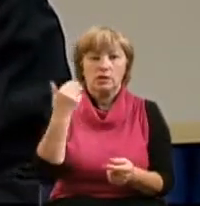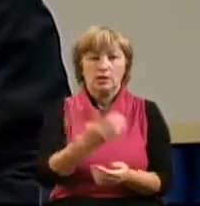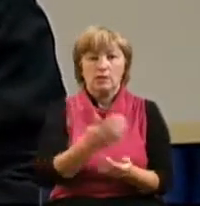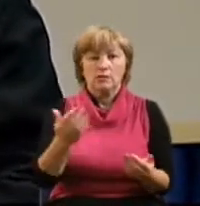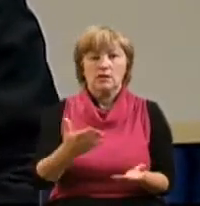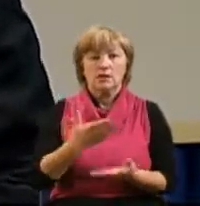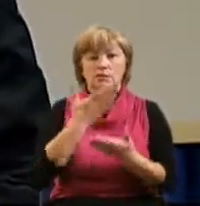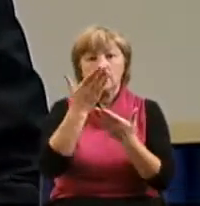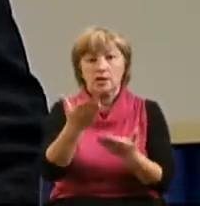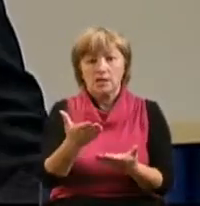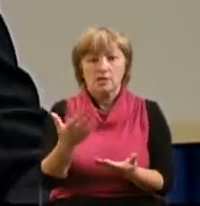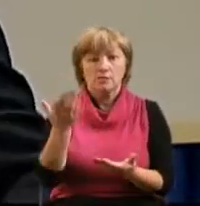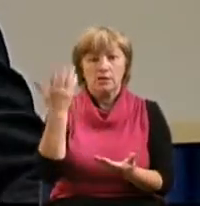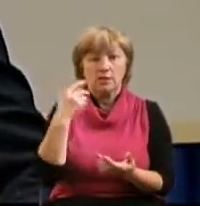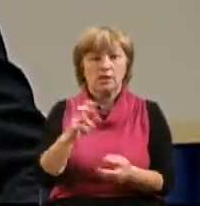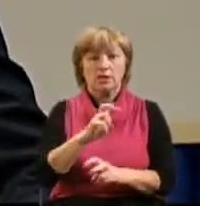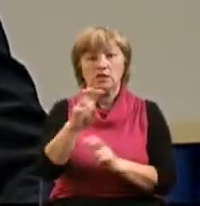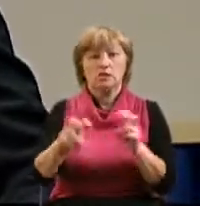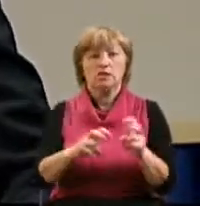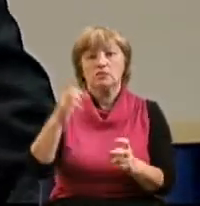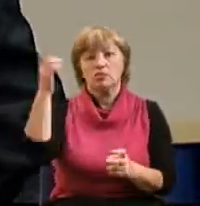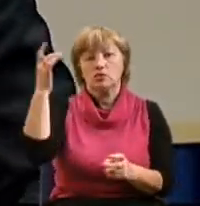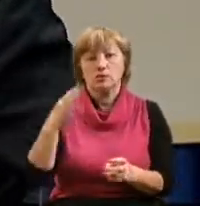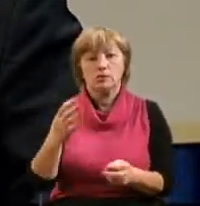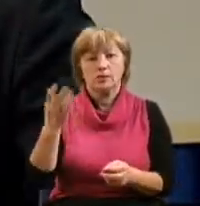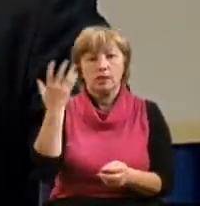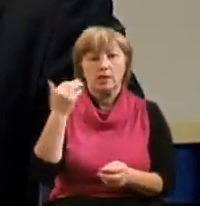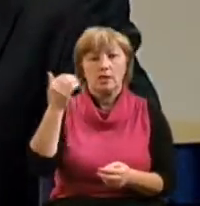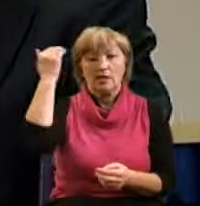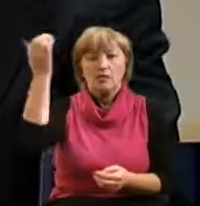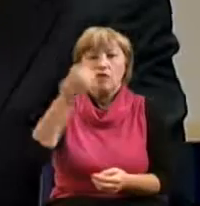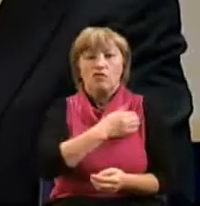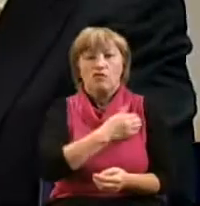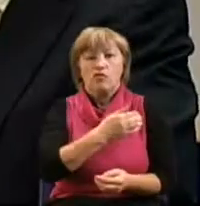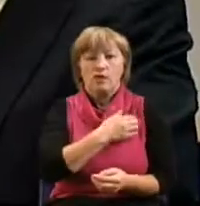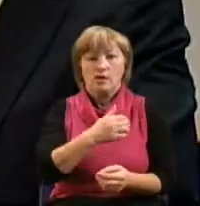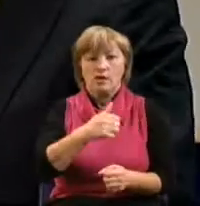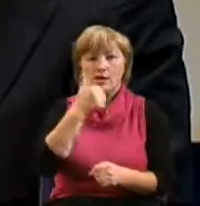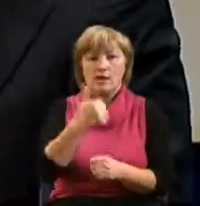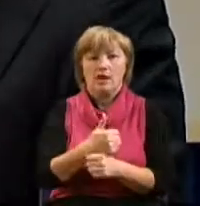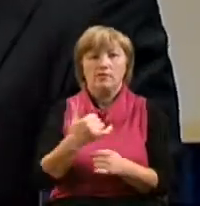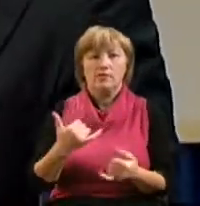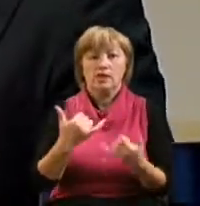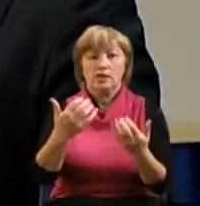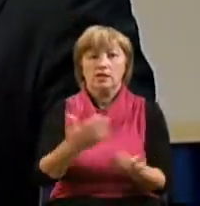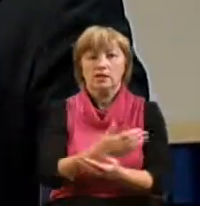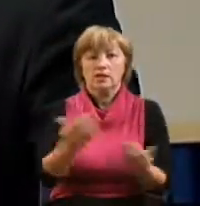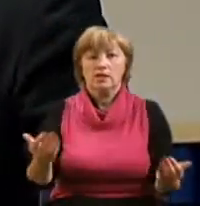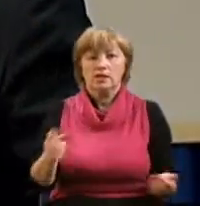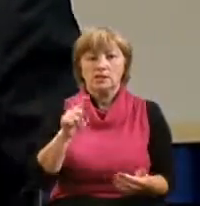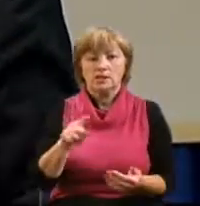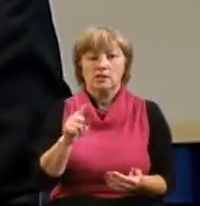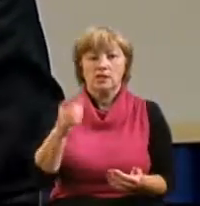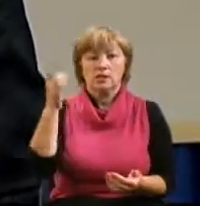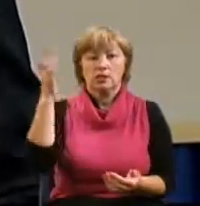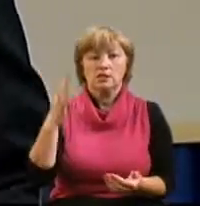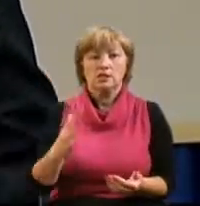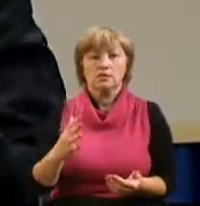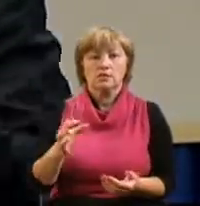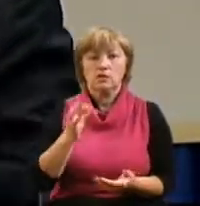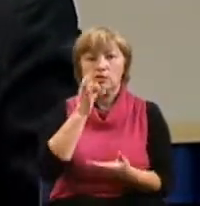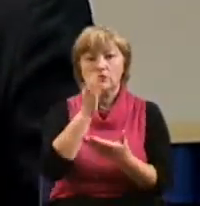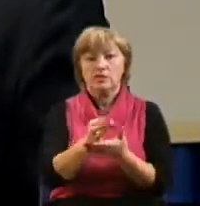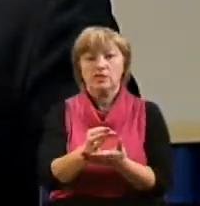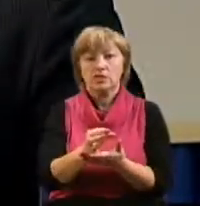спрашиваем, когда мы ищем Господа, когда Его воля становится приоритетной для нашей жизни, тогда Господь, Он